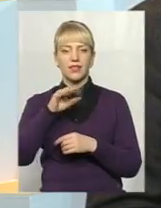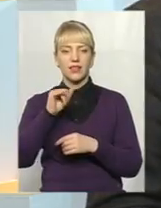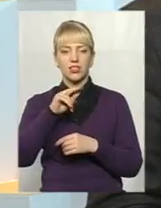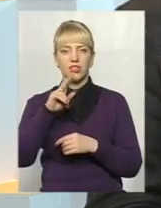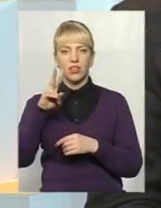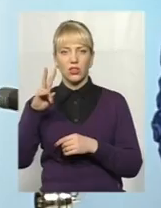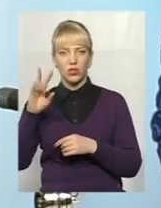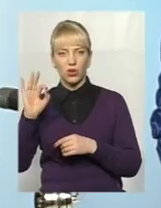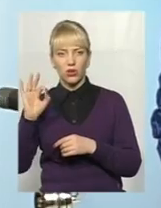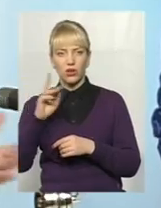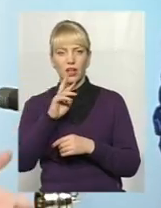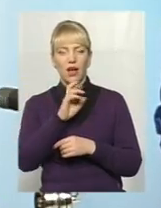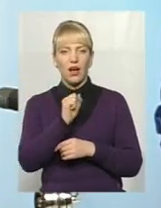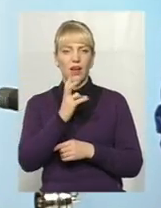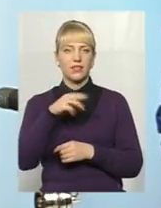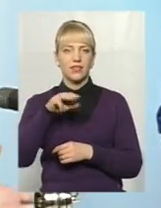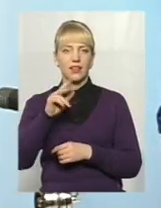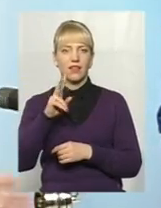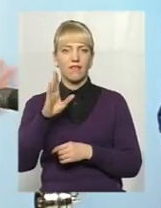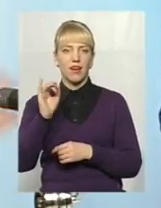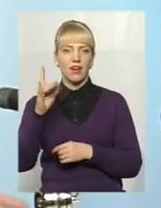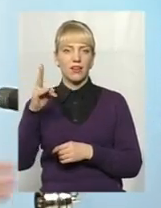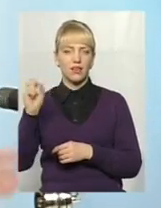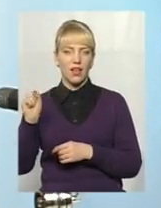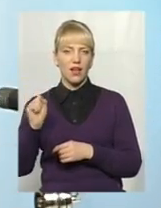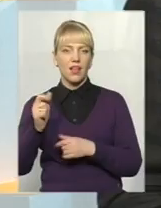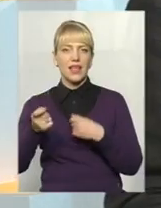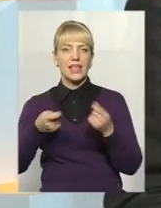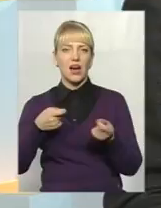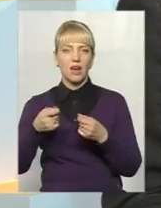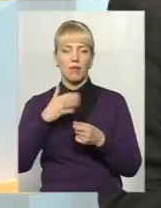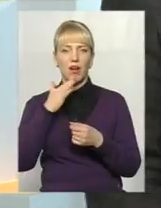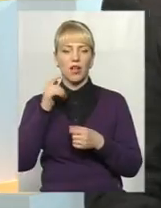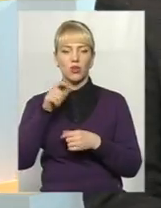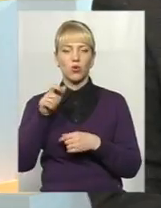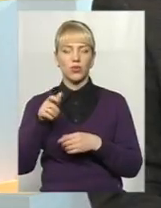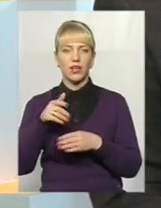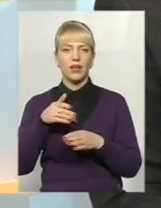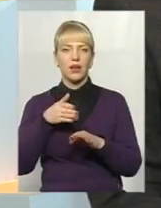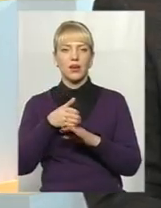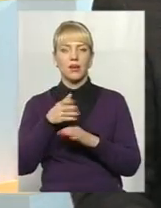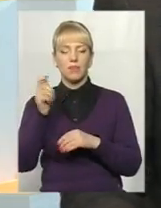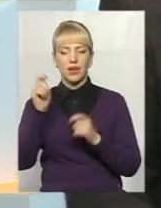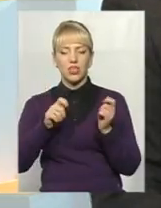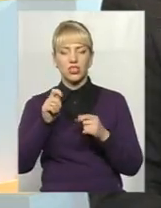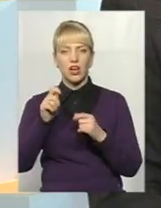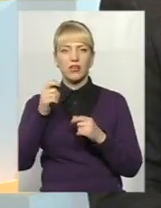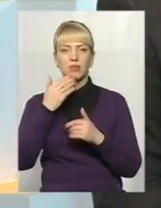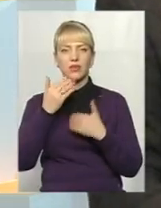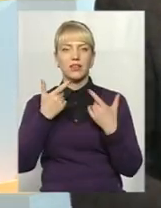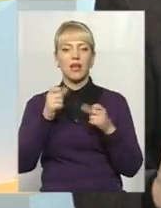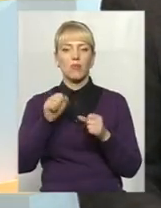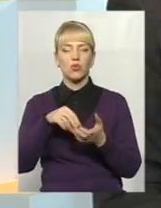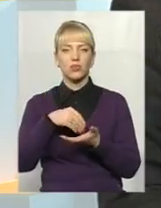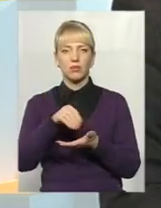ярмарка. Тому що багато людей приїжджають і бачать, які скарби в нас є, а де це можна придбати. Так ось ми запрошуємо